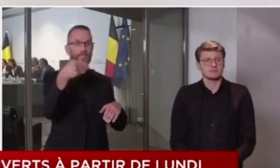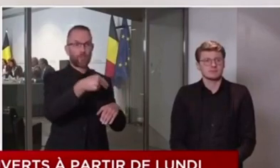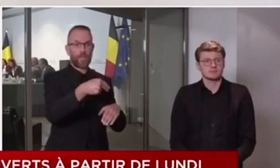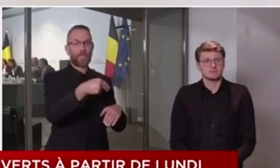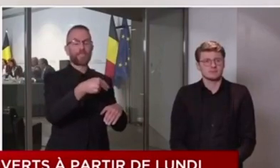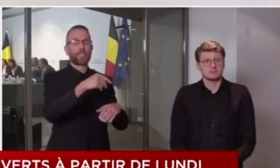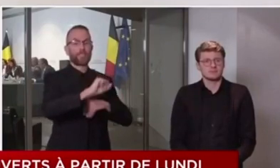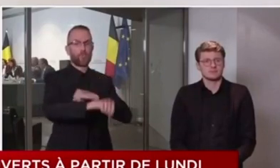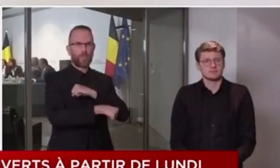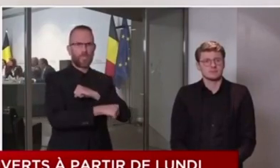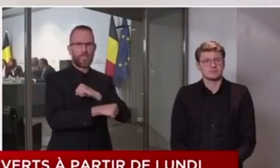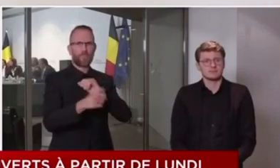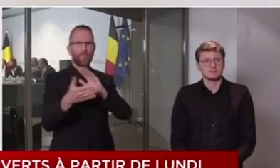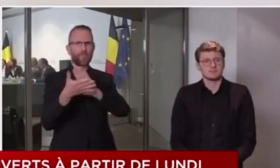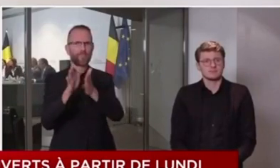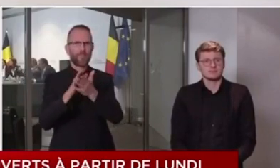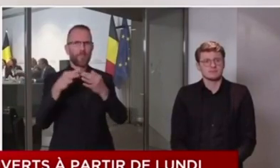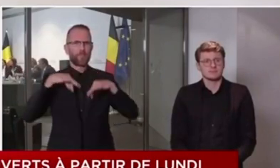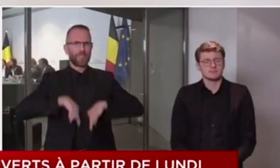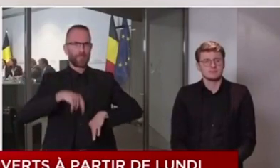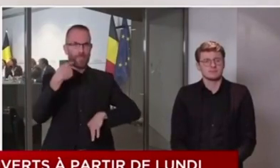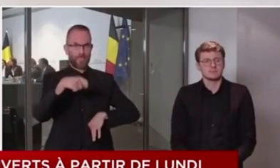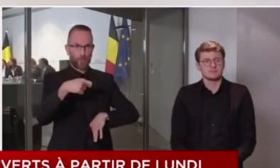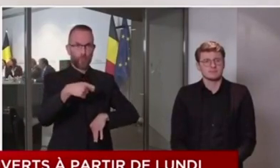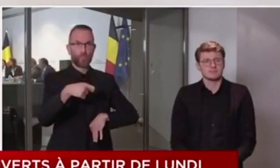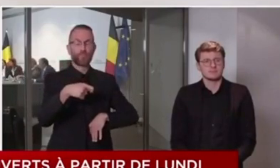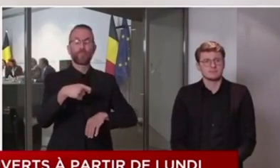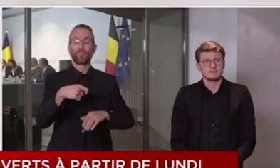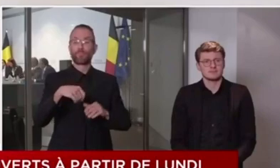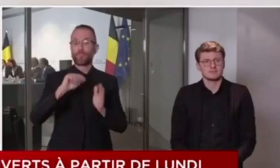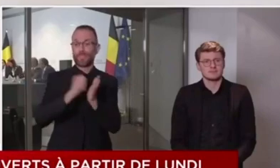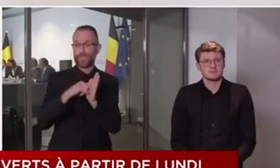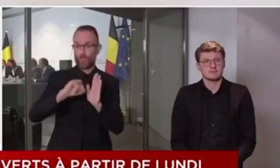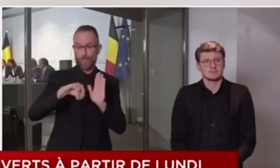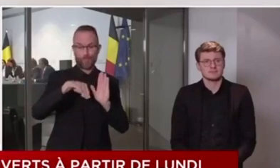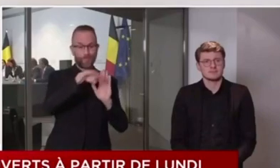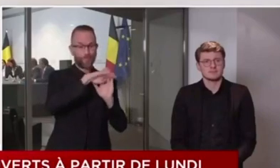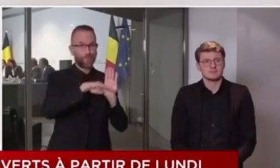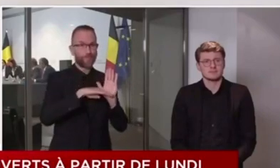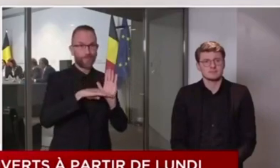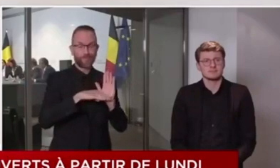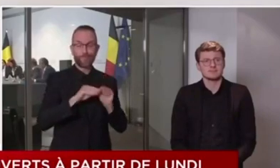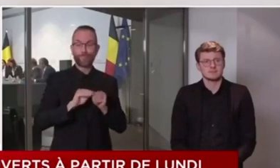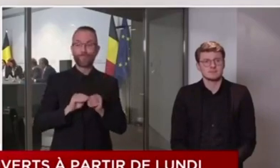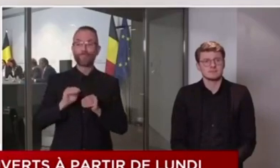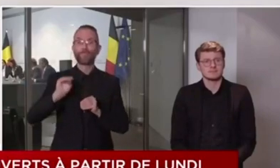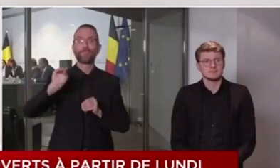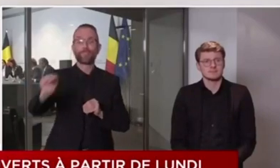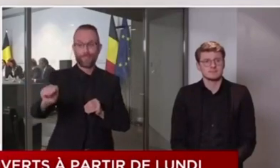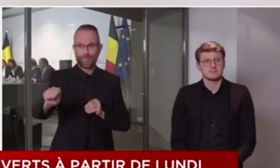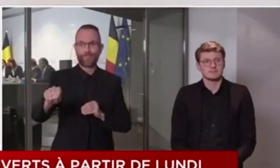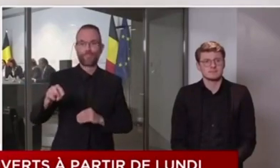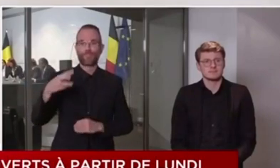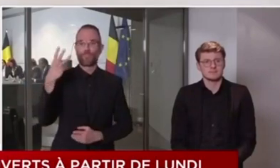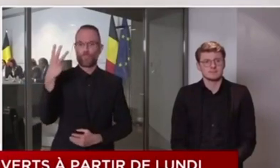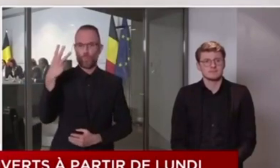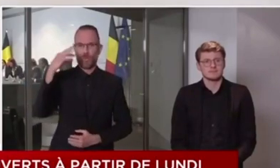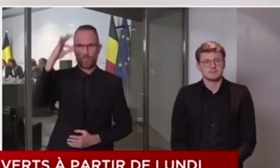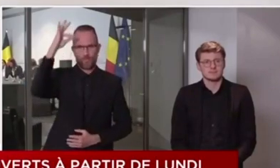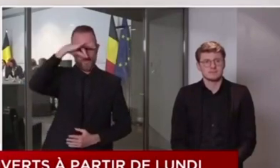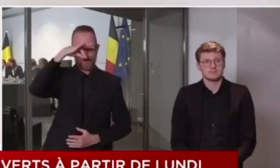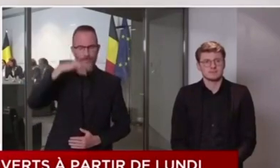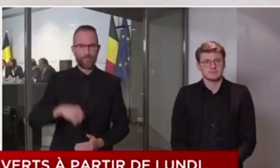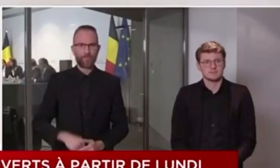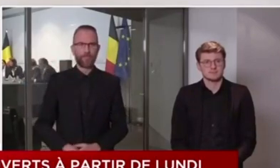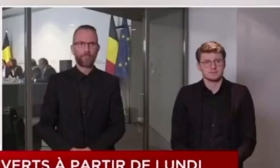en vigueur actuellement seront prolongées jusqu'au 3 mai inclus. Afin de rendre cette prolongation de confinement plus